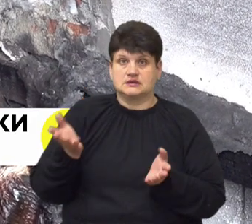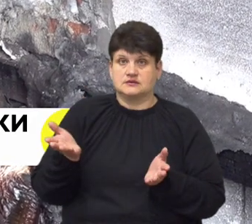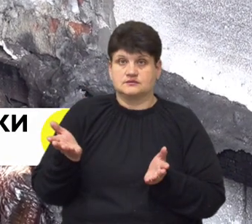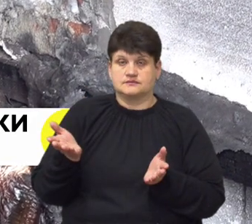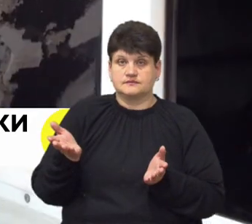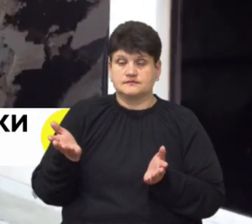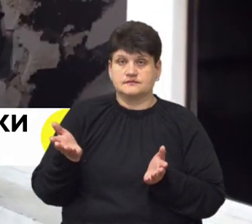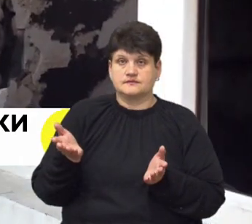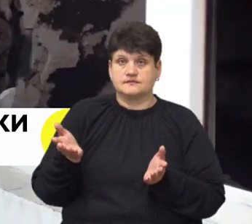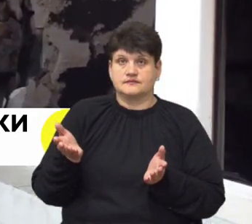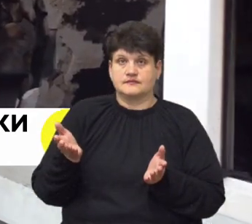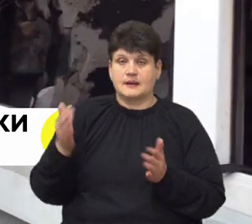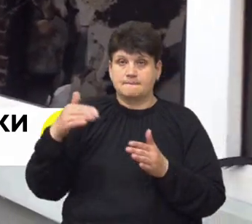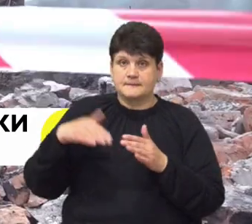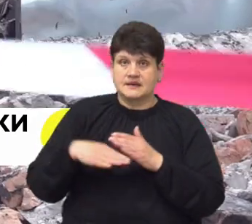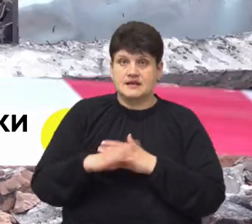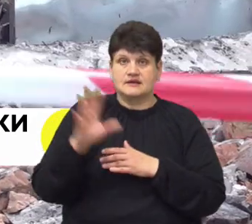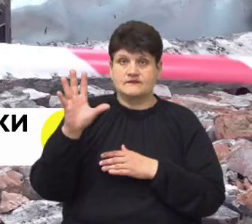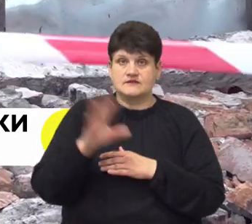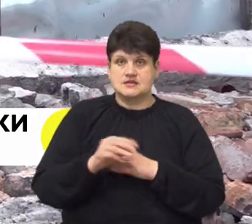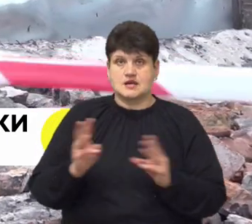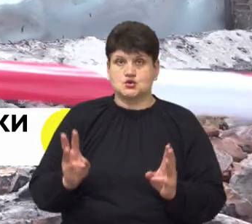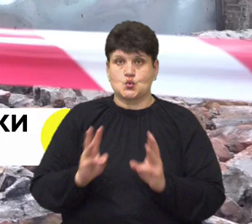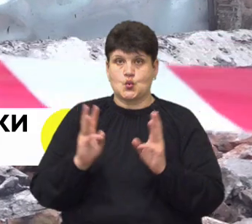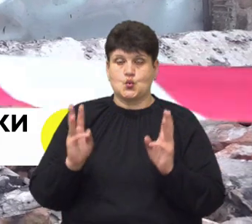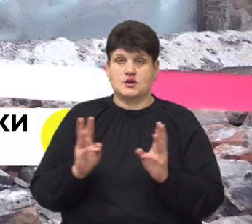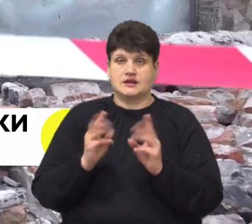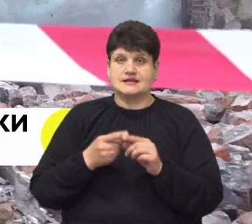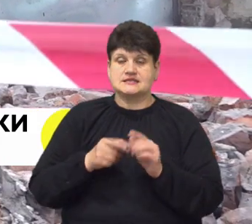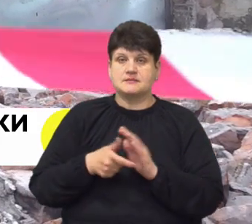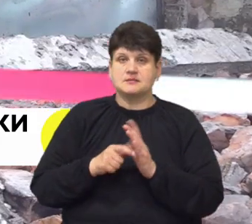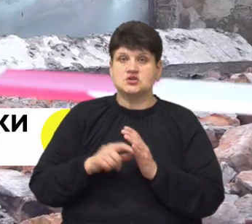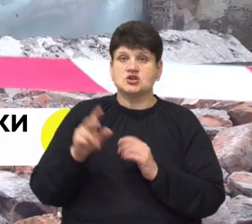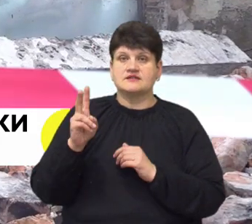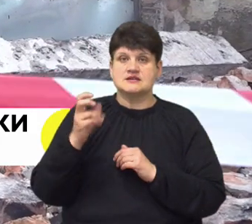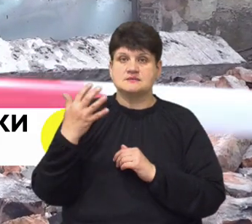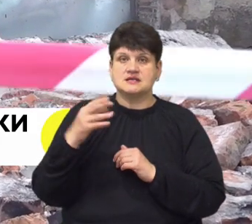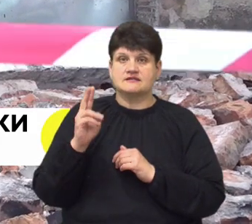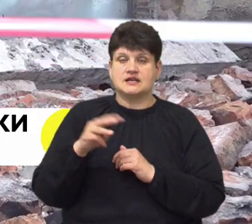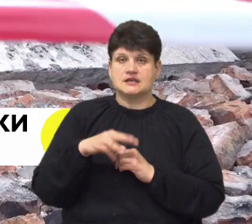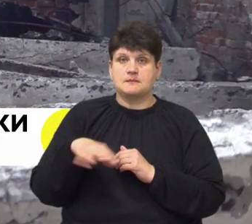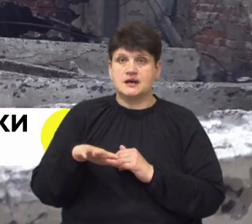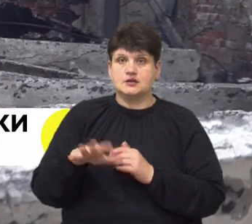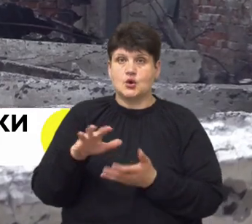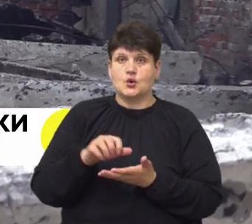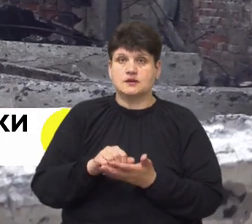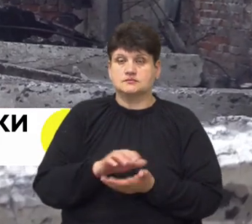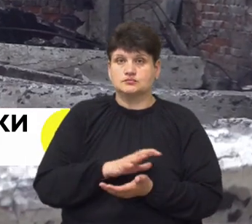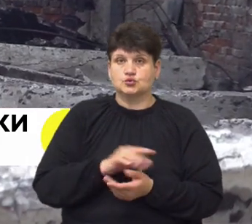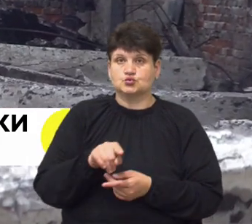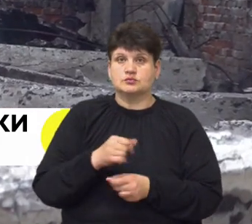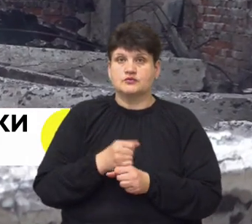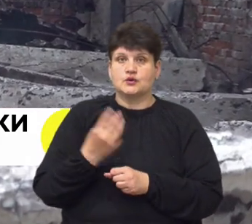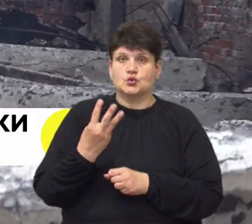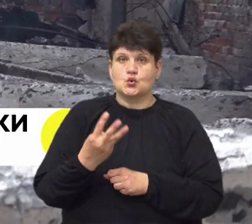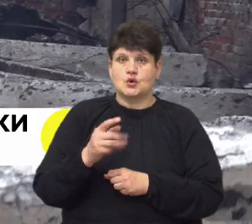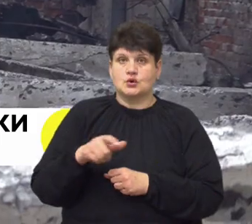Принтер. Все згоріло. Це приміщення площею 250 квадратних метрів Юлія орендувала. Тут працювали троє